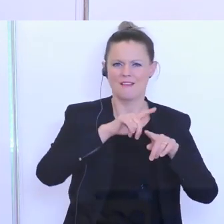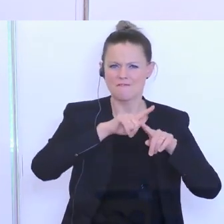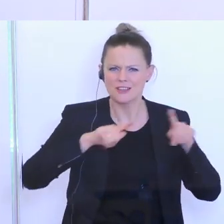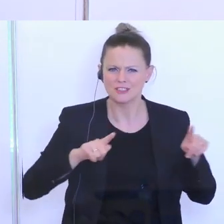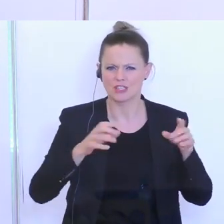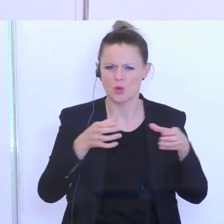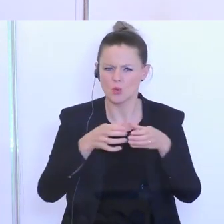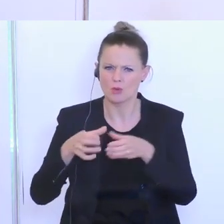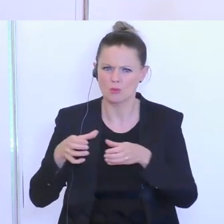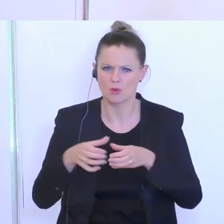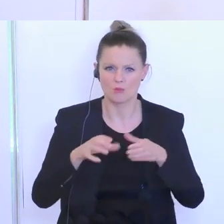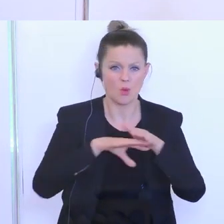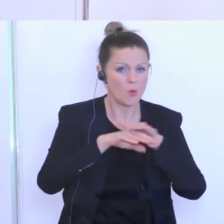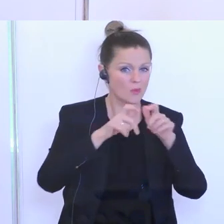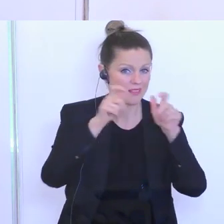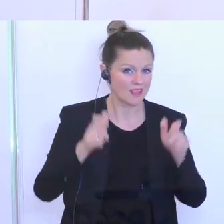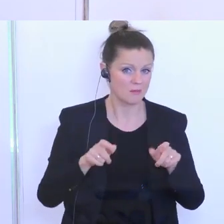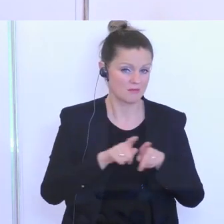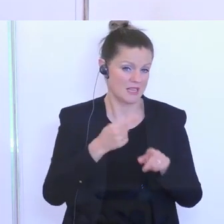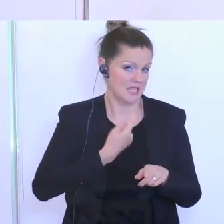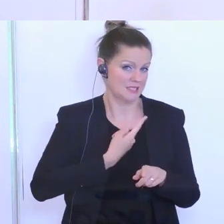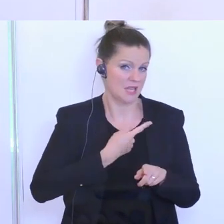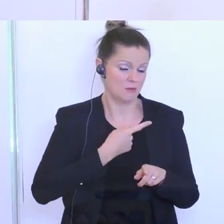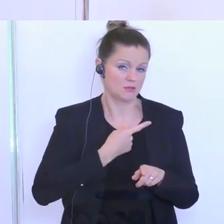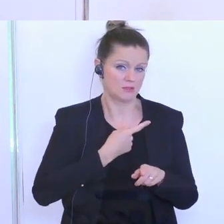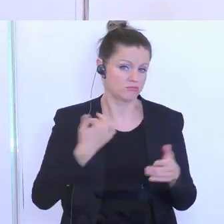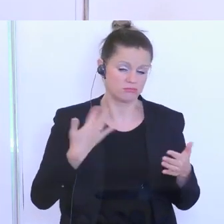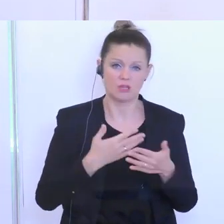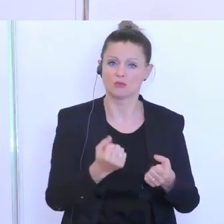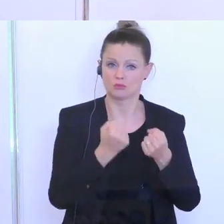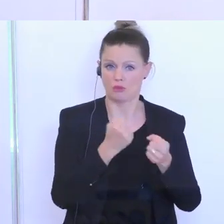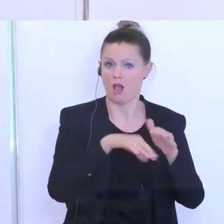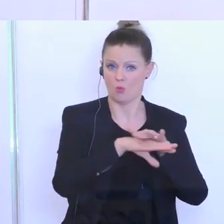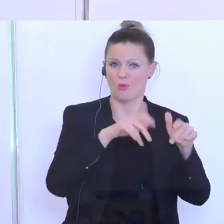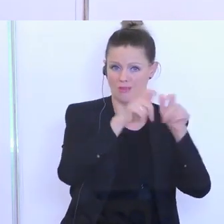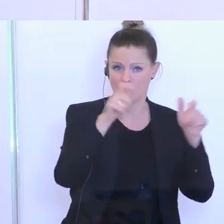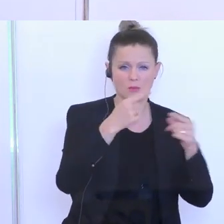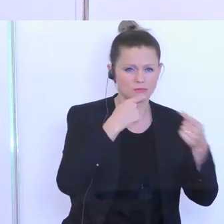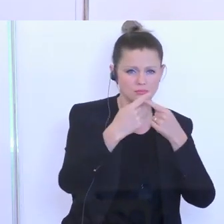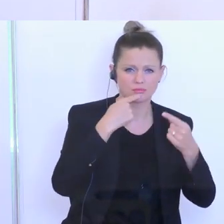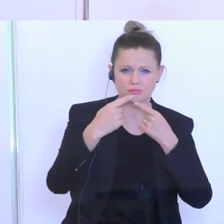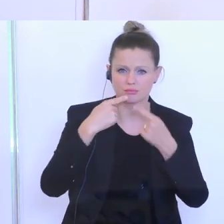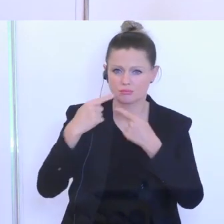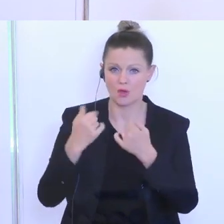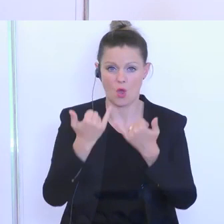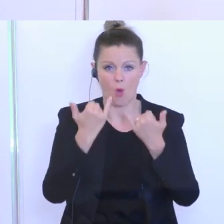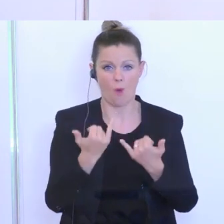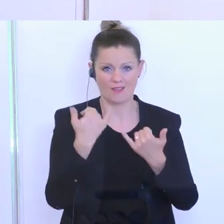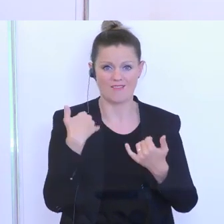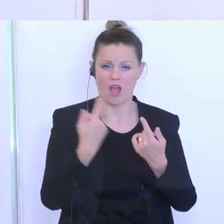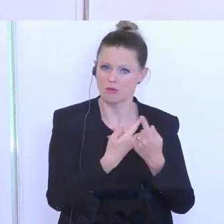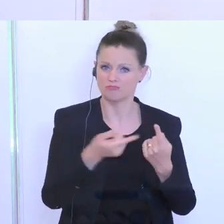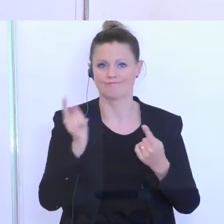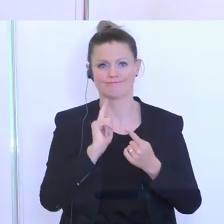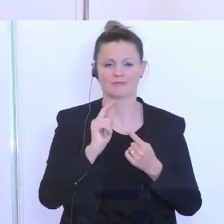Gruppen, auch den Unternehmen. Ich selbst habe sehr, sehr viele Gespräche mit Unternehmen geführt, habe heute eine Runde mit